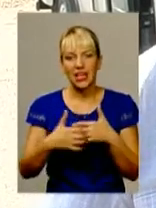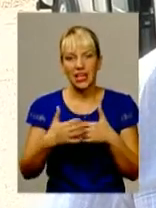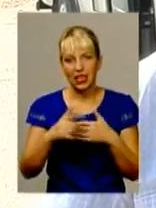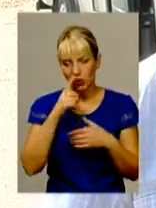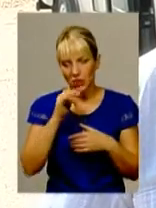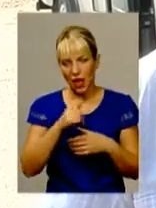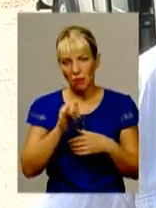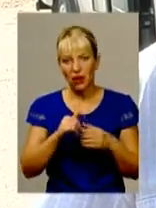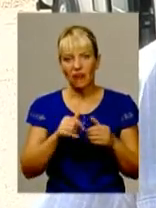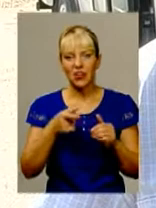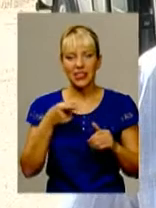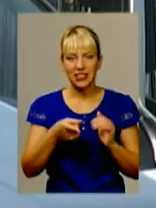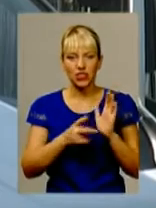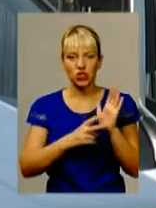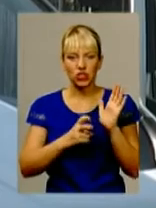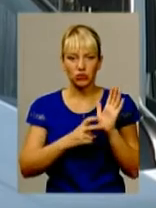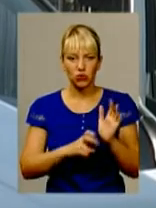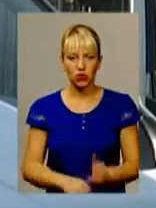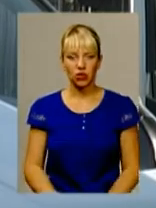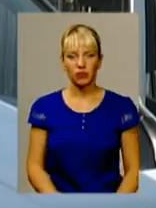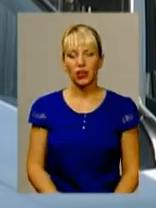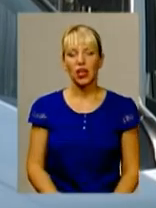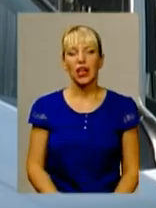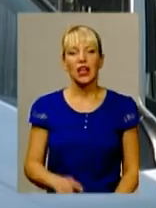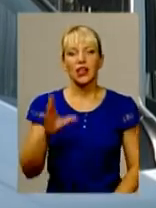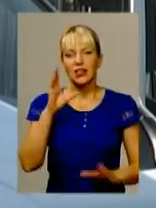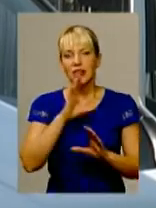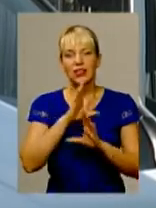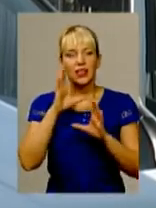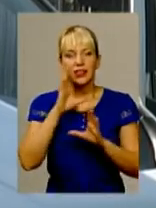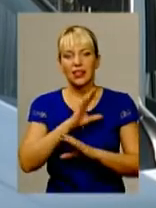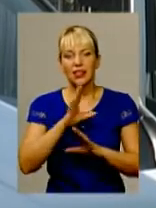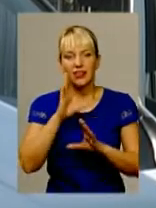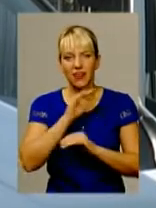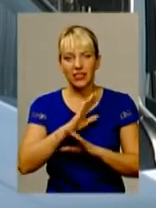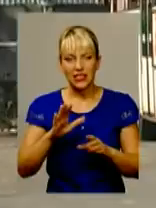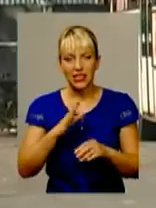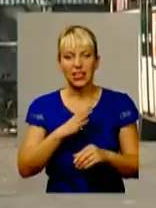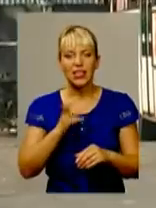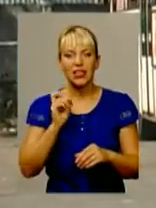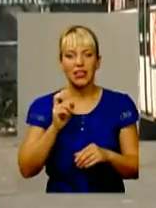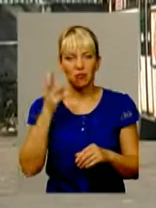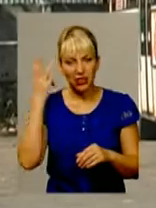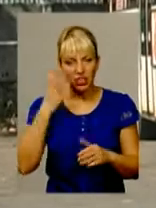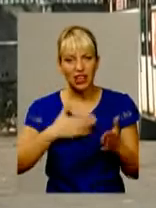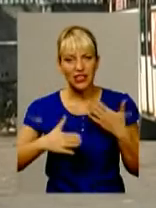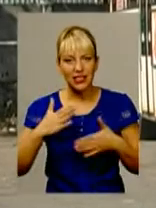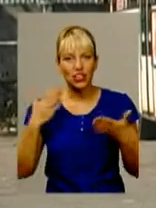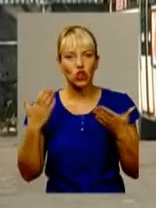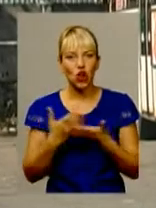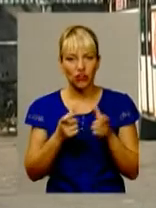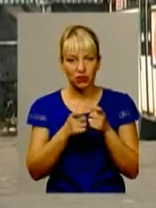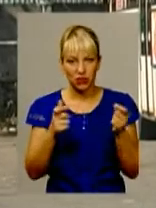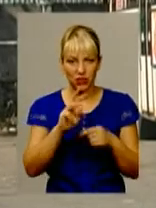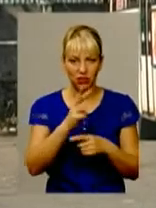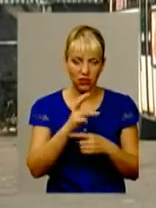день 100 літрів, тобто 1700 гривень. Та не встигли хмельничани зрадіти новим зниженим тарифам на проїзд у громадському транспорті, як вони знову